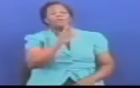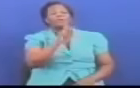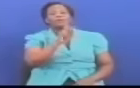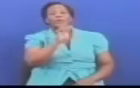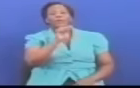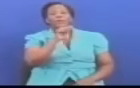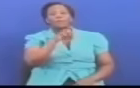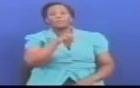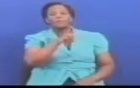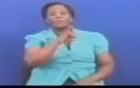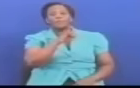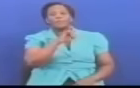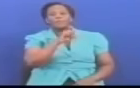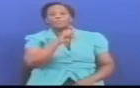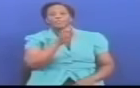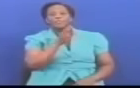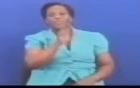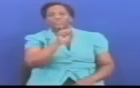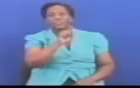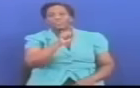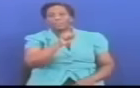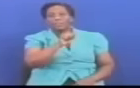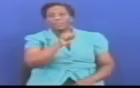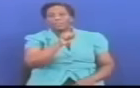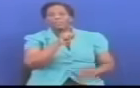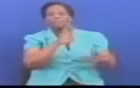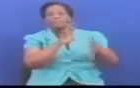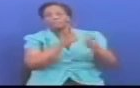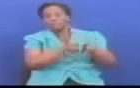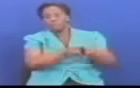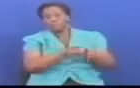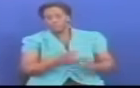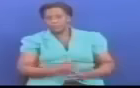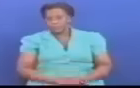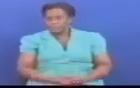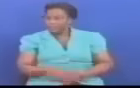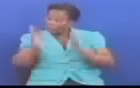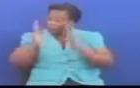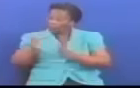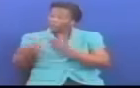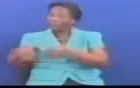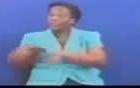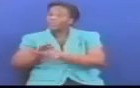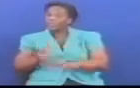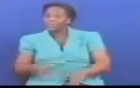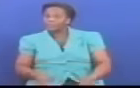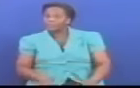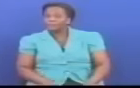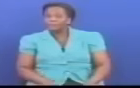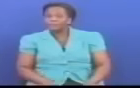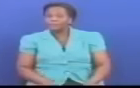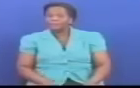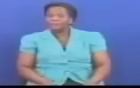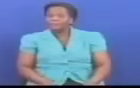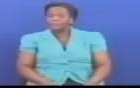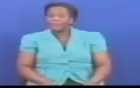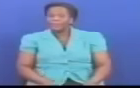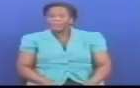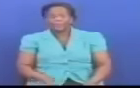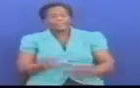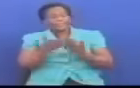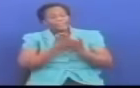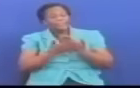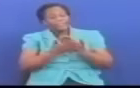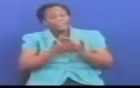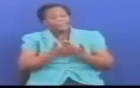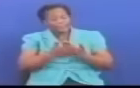Alikuwa kamishi na mwenzangu Mwishimamo nyekichi Unchi yetu Hayiongozu kwa kupenderea wanainchi wa